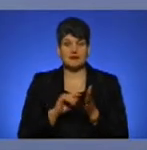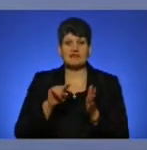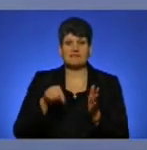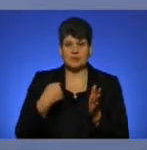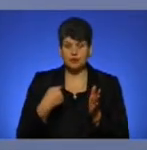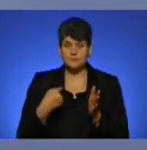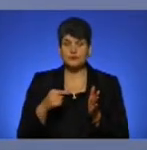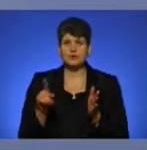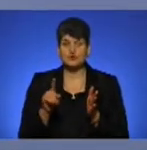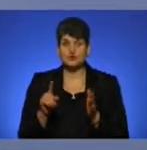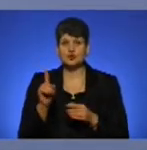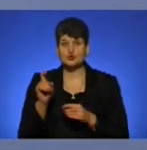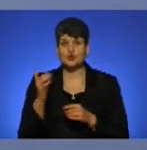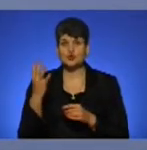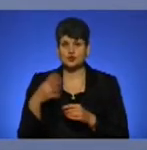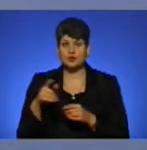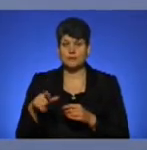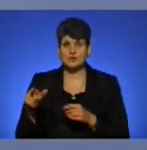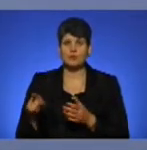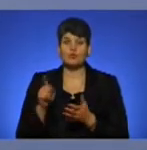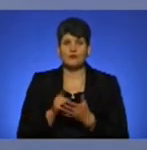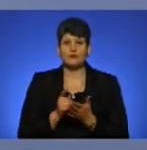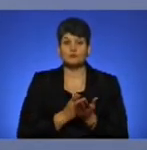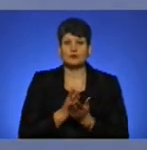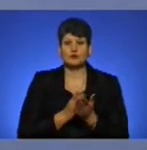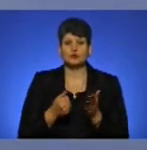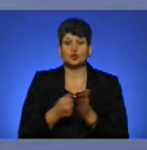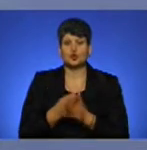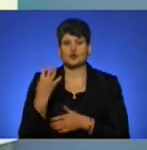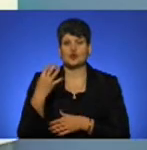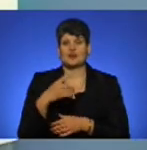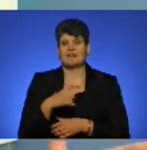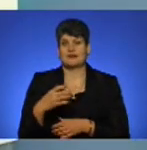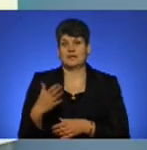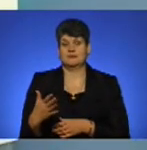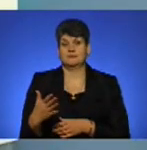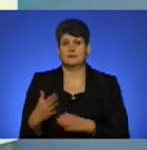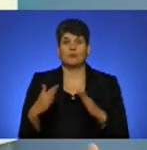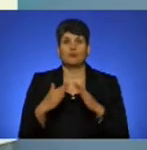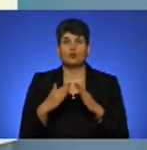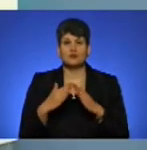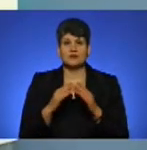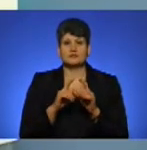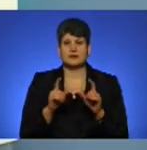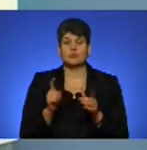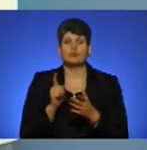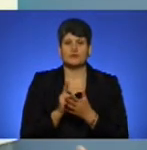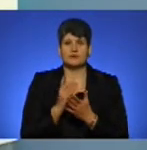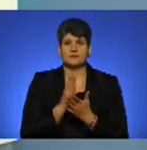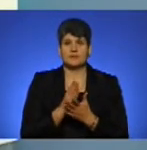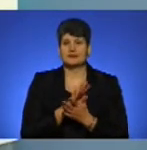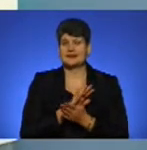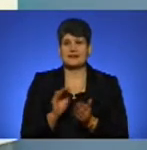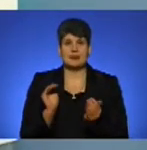140 пасажирів повинно обслужитися до 40 хвилин. Тобто, будівля аеровокзалу повинна містити не менше